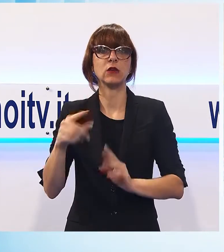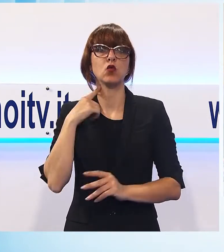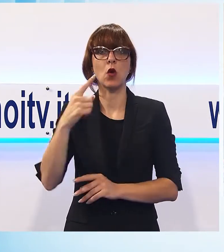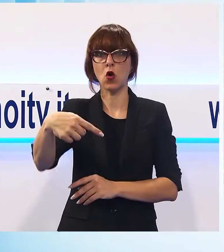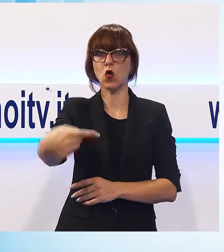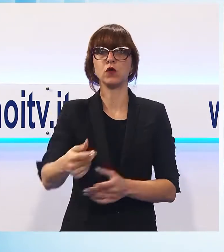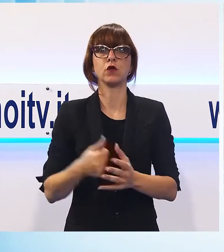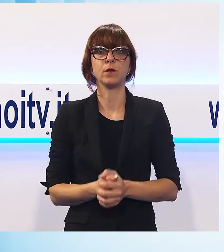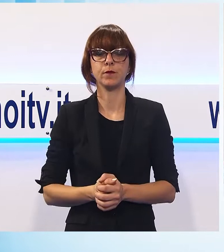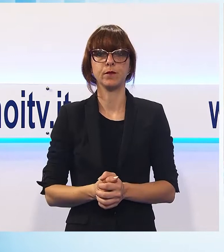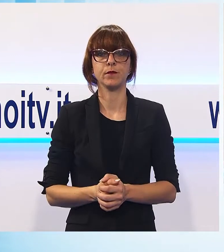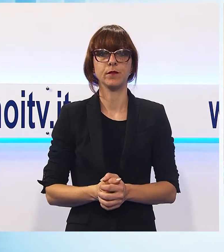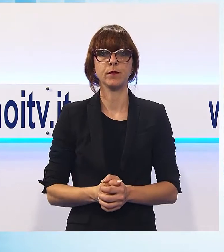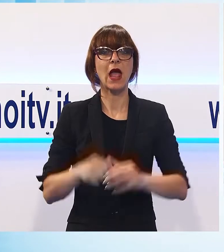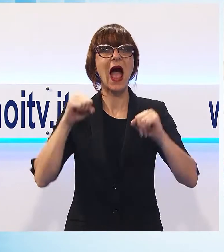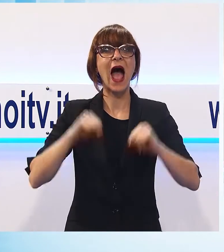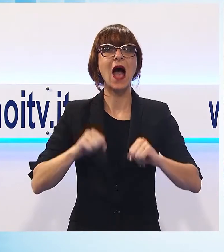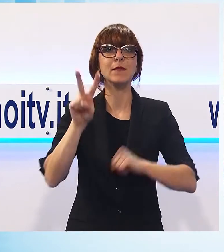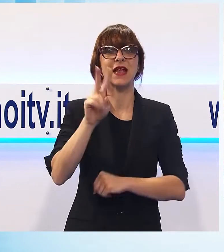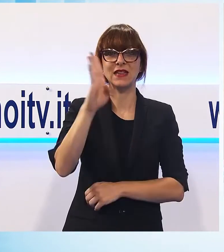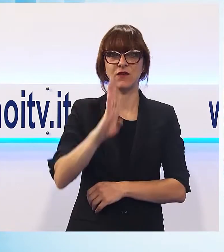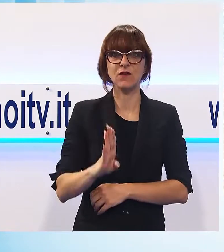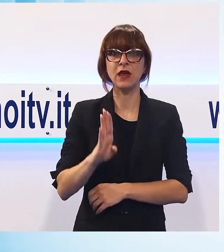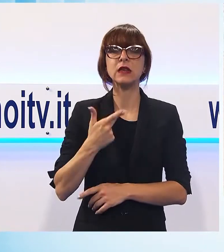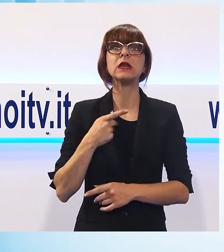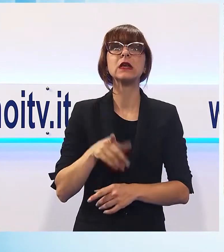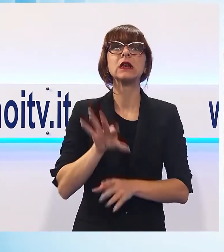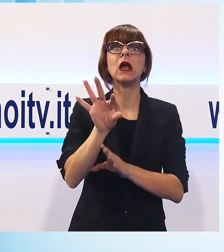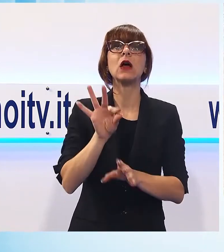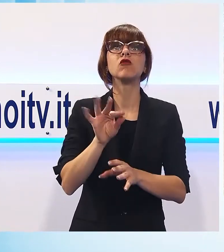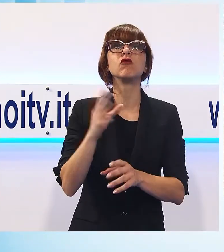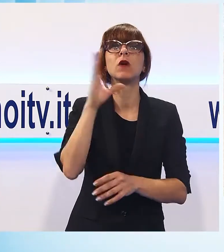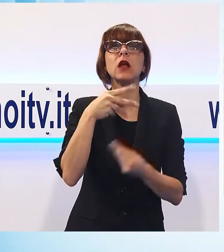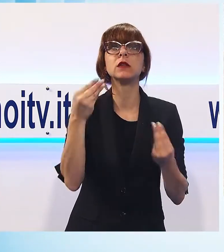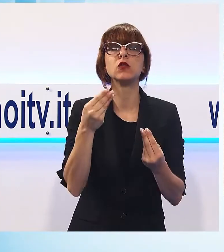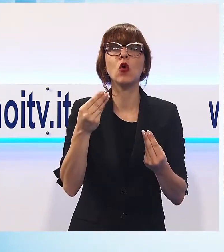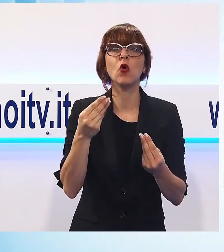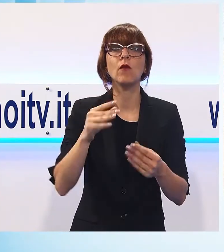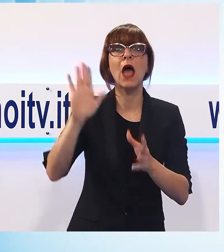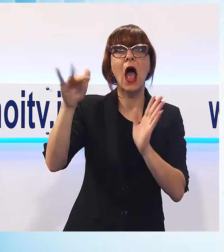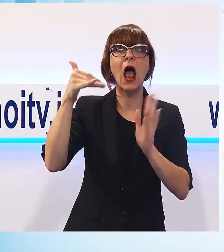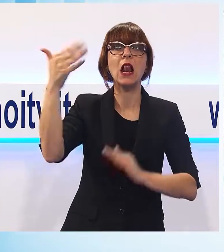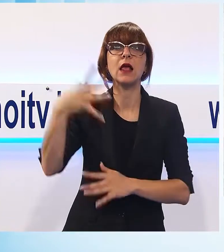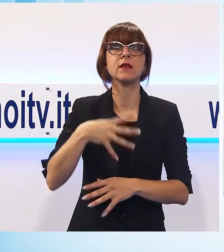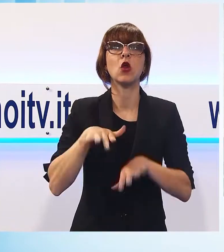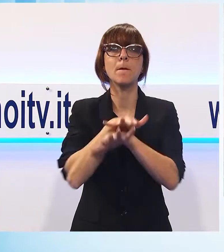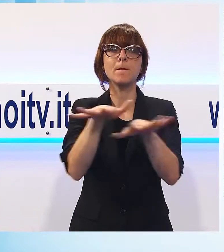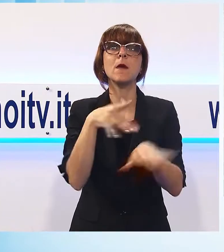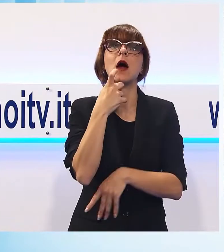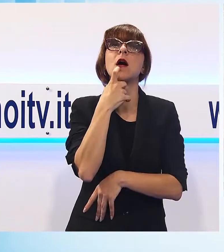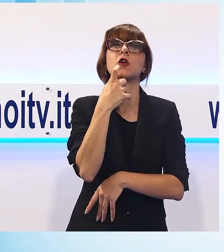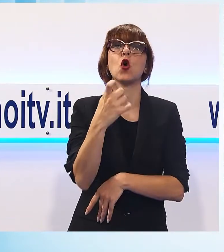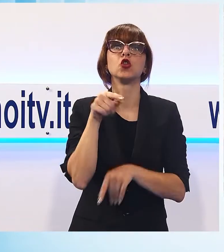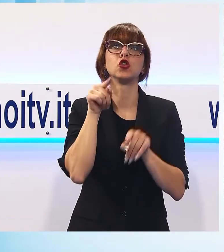I versigliesi quest'anno prediligono le mete estere per le loro vacanze. Il Mar Rosso in particolar modo è tornata ad essere la